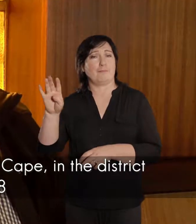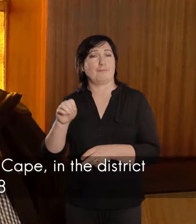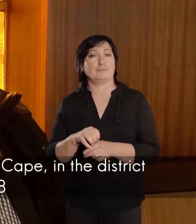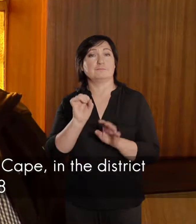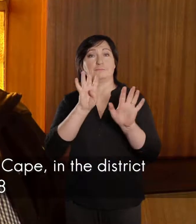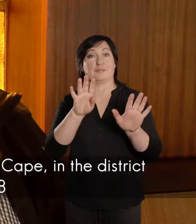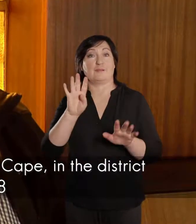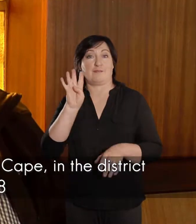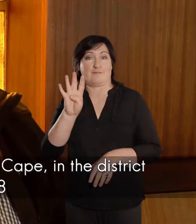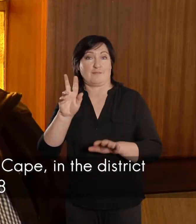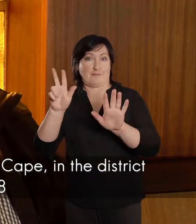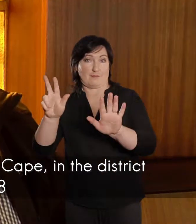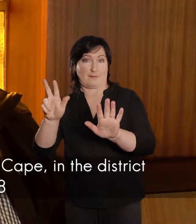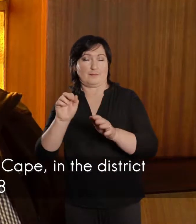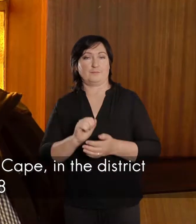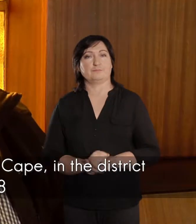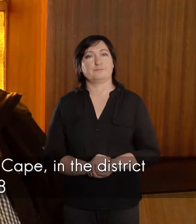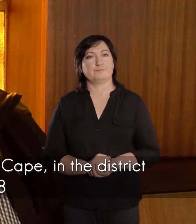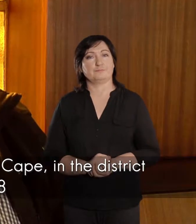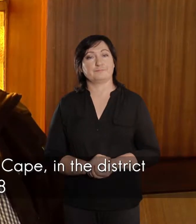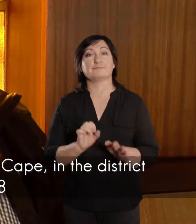Ababieb, 1948.